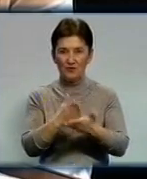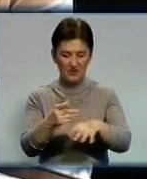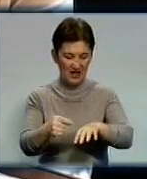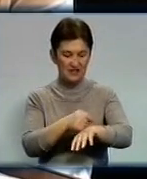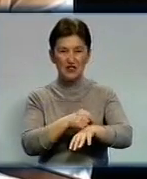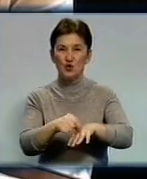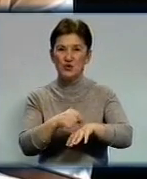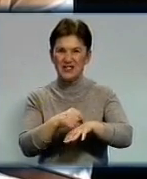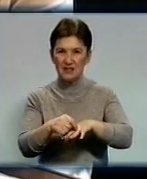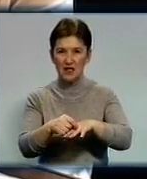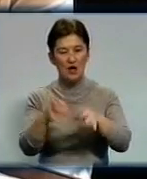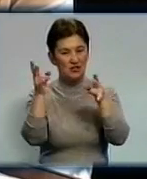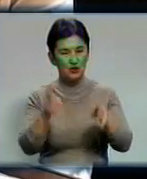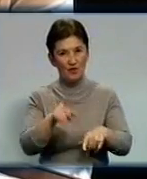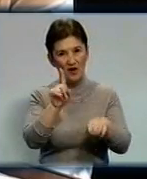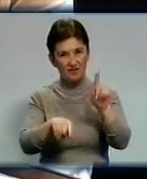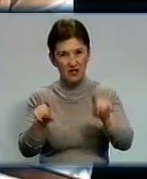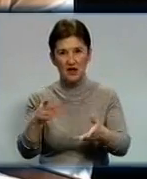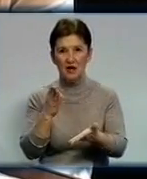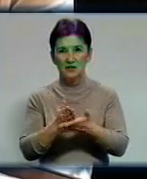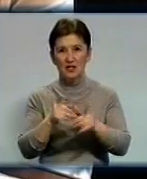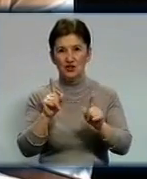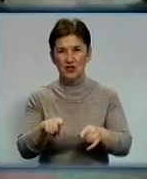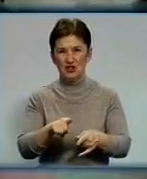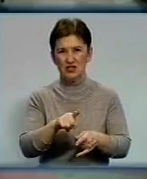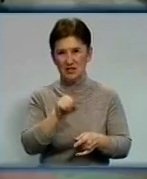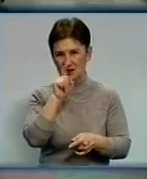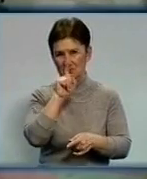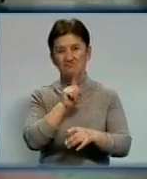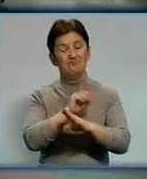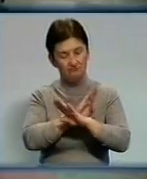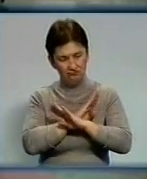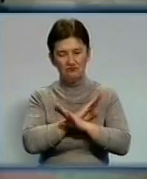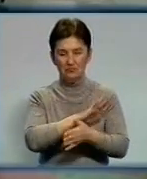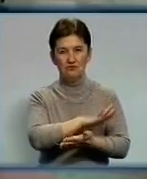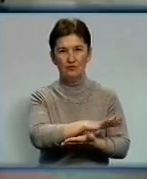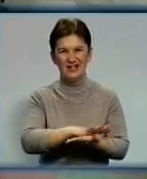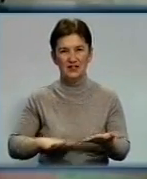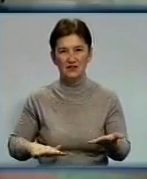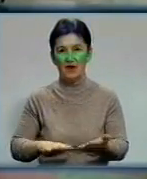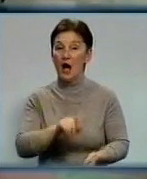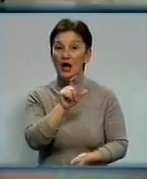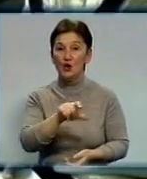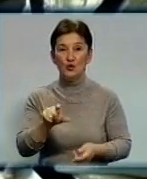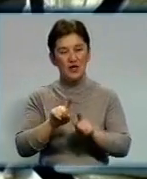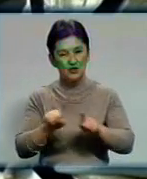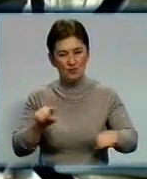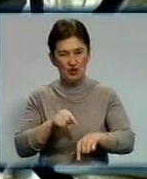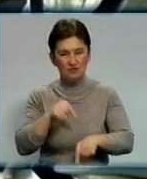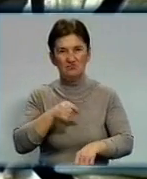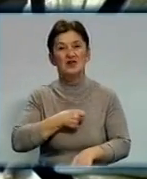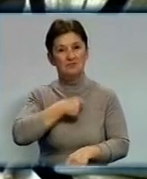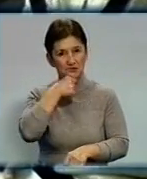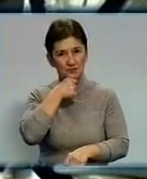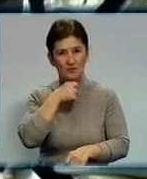катастрофа і в некоторих випадках має навіть фатальні послідстві. Особливо чутливі до змін погоди люди старшого віку. Втім, впливають